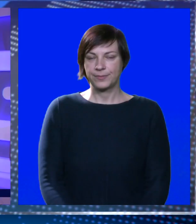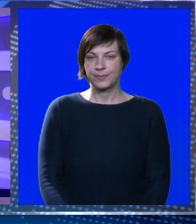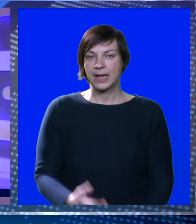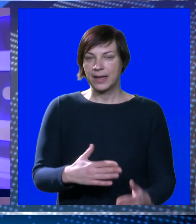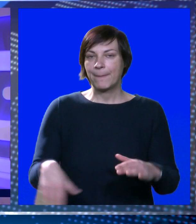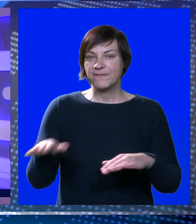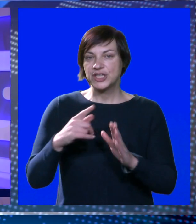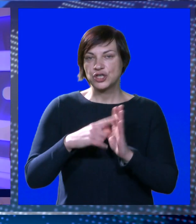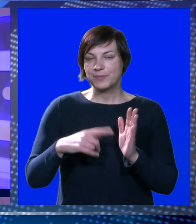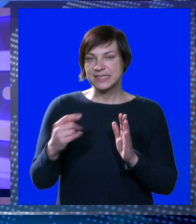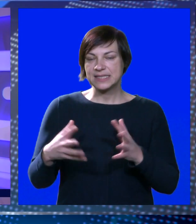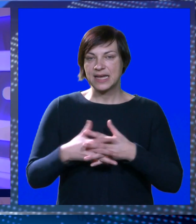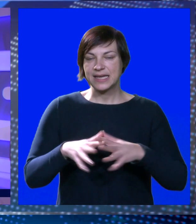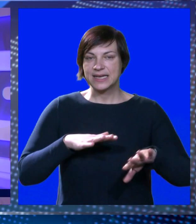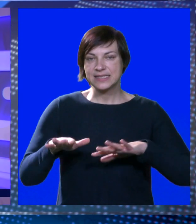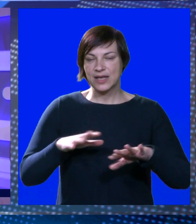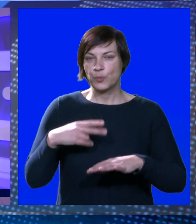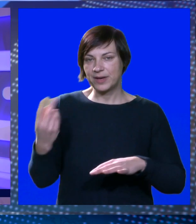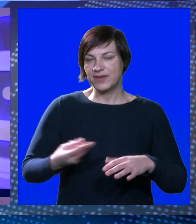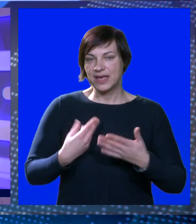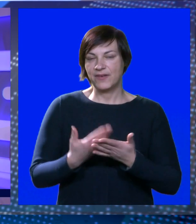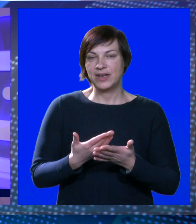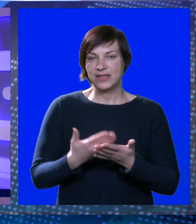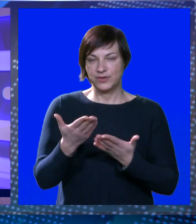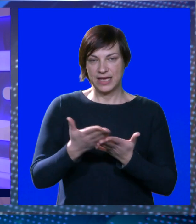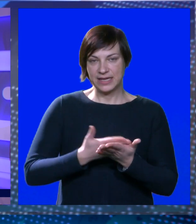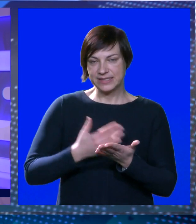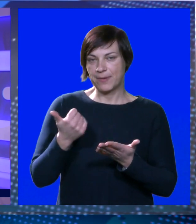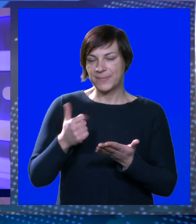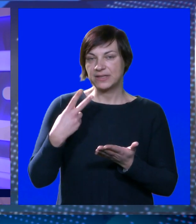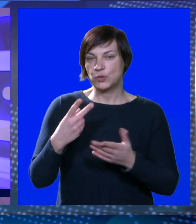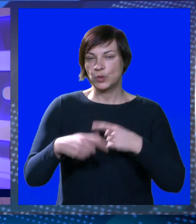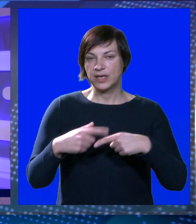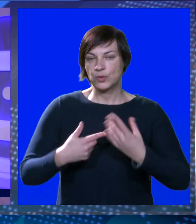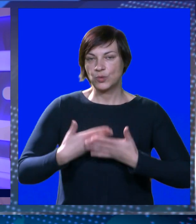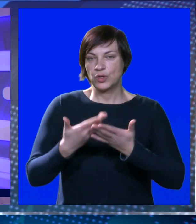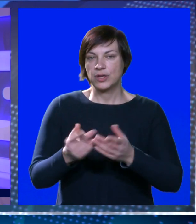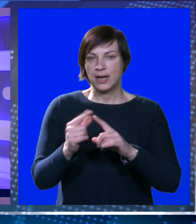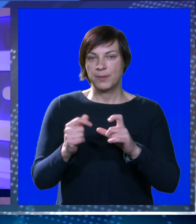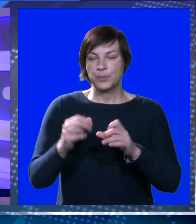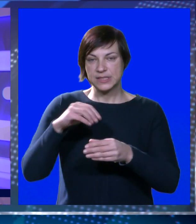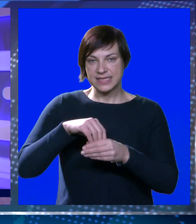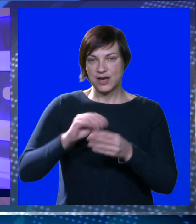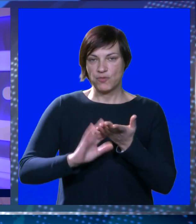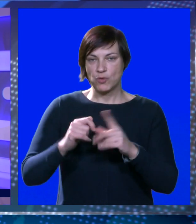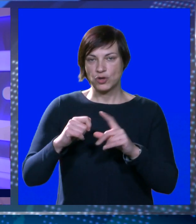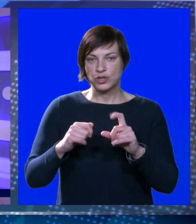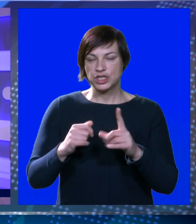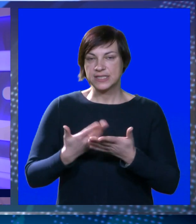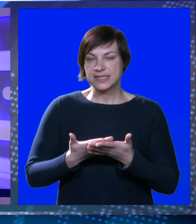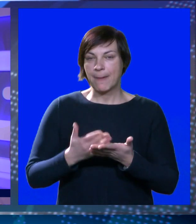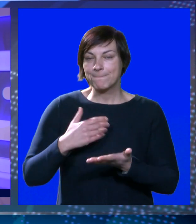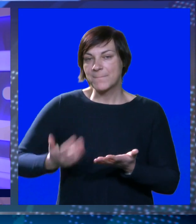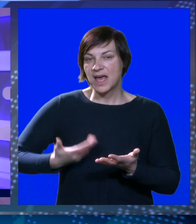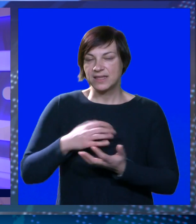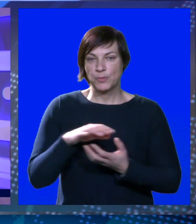Prije više od mjesec dana iz Gradske su uprave javili kako je utvrđena lista prvenstva za drugi kruk dodjele poststanova u Mokošici u najem